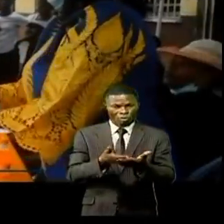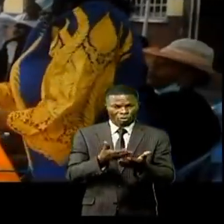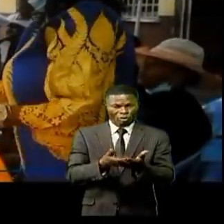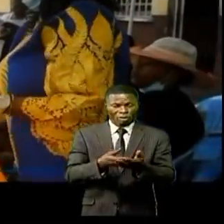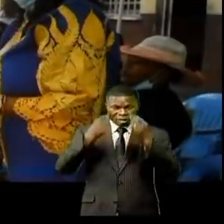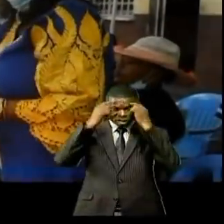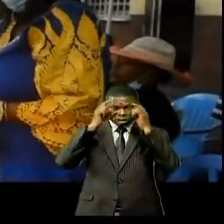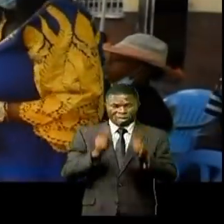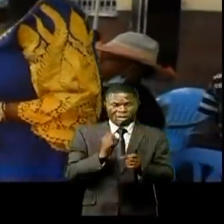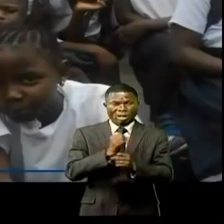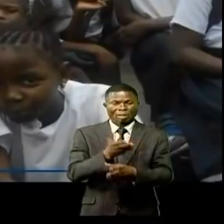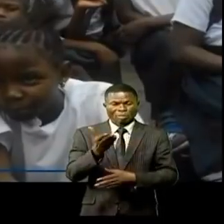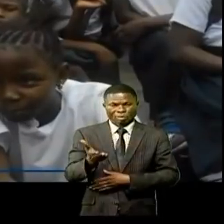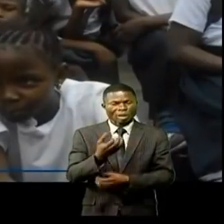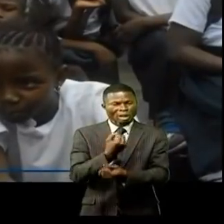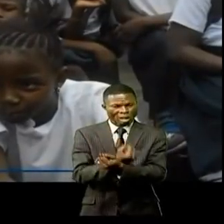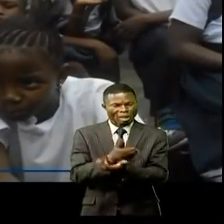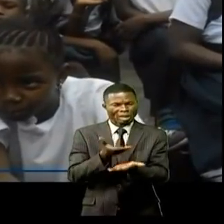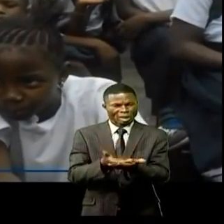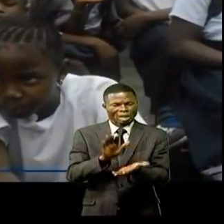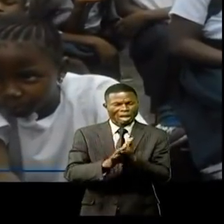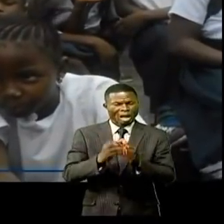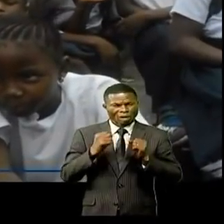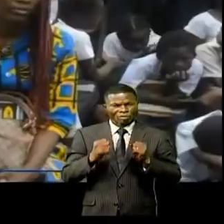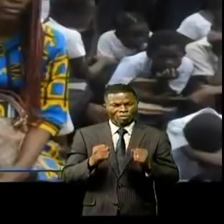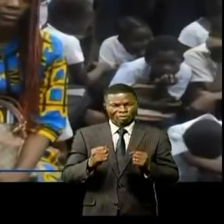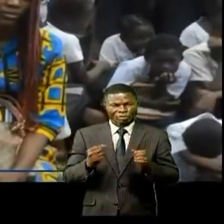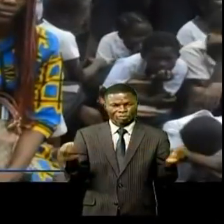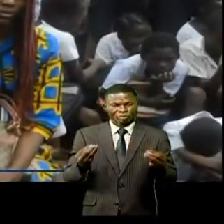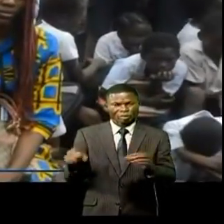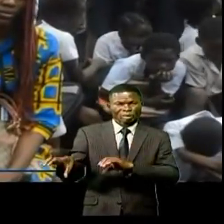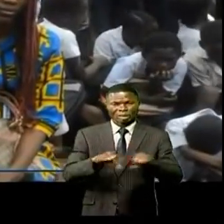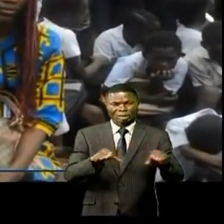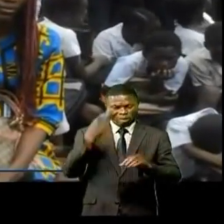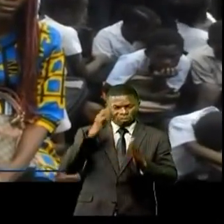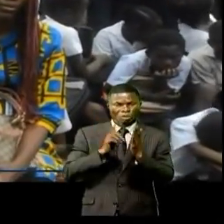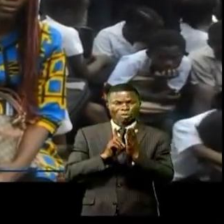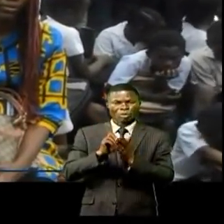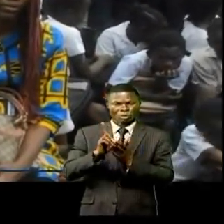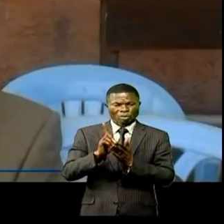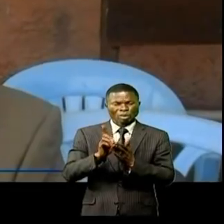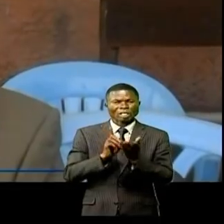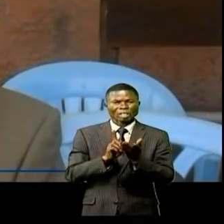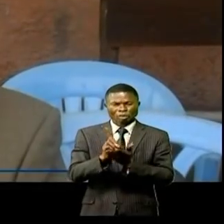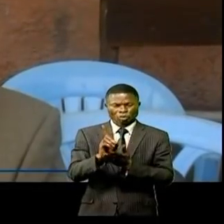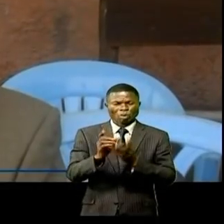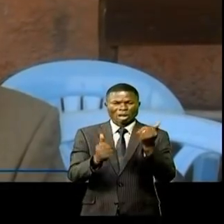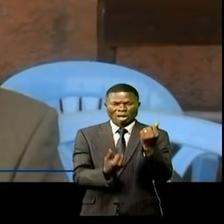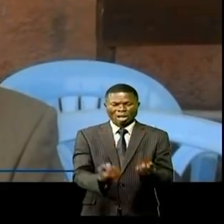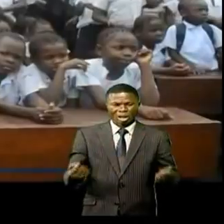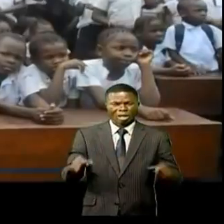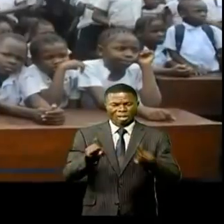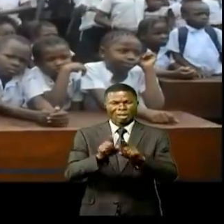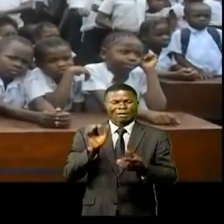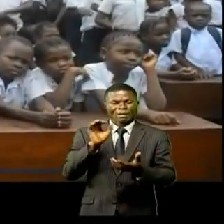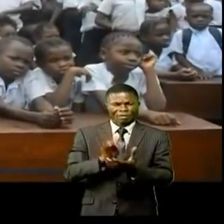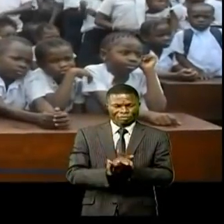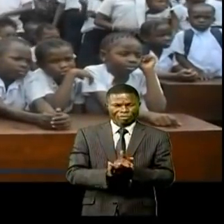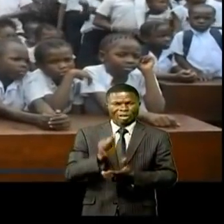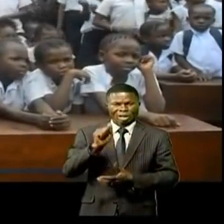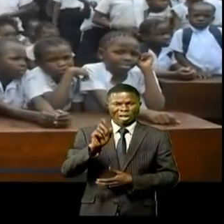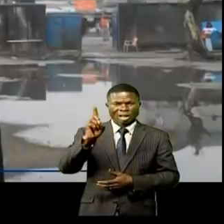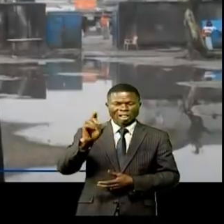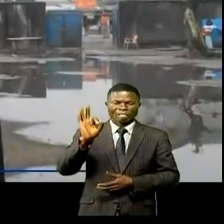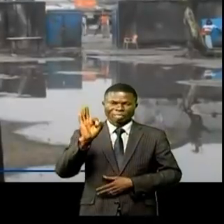mesures sont appelées à être renforcées. C'est ainsi que Action pour le développement des droits de l'enfant et de la femme, ADEF, s'est